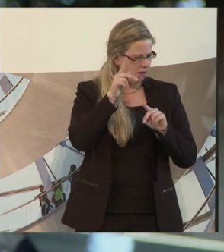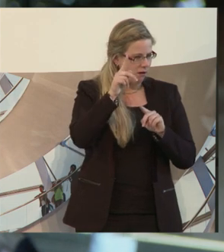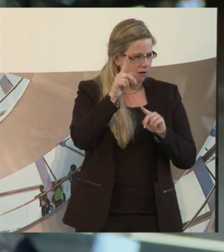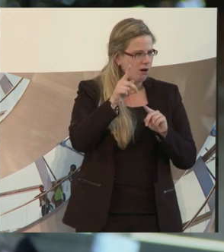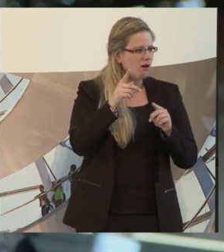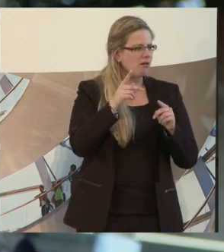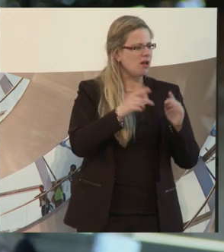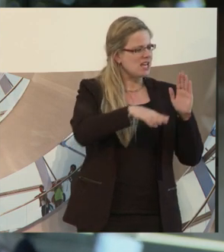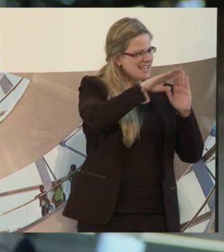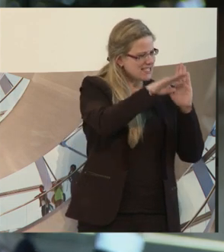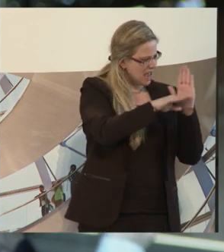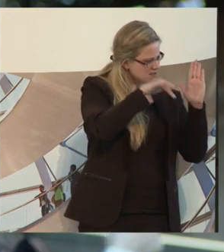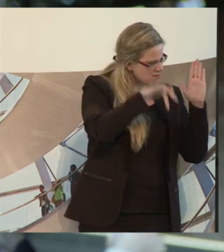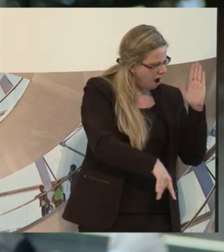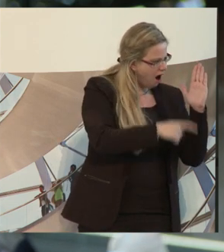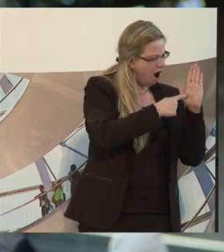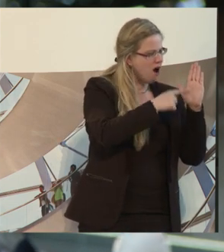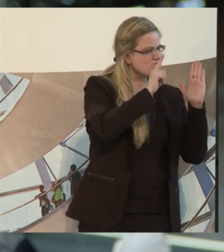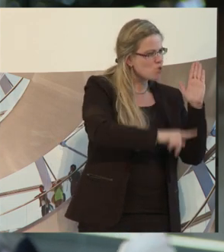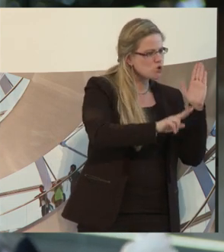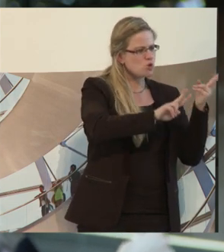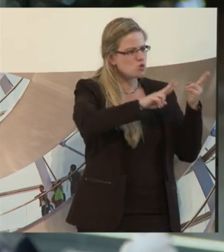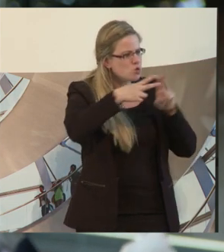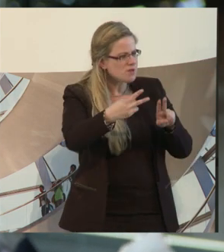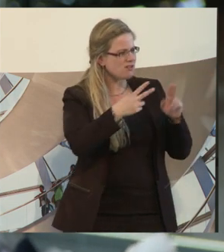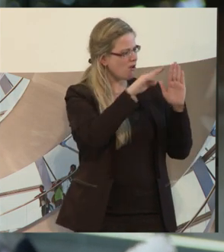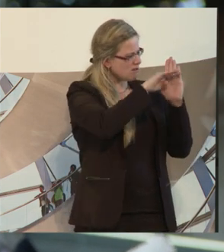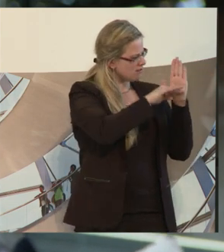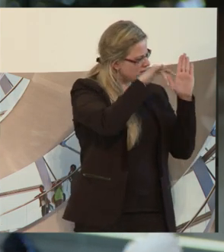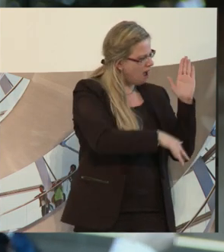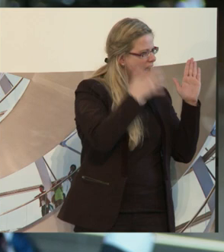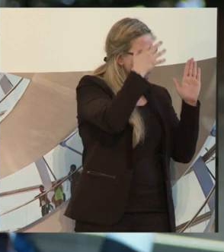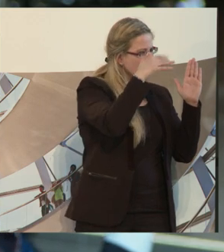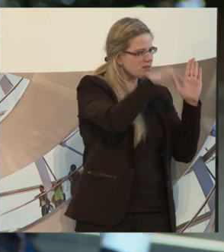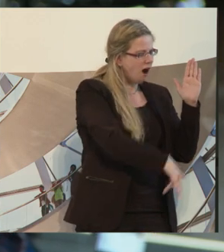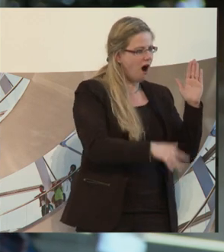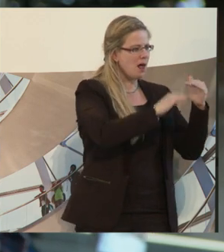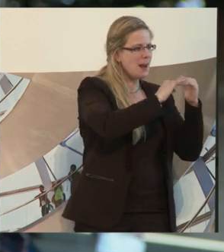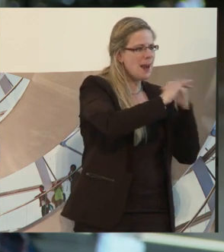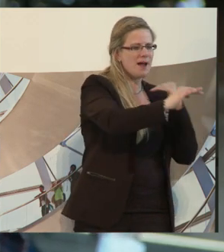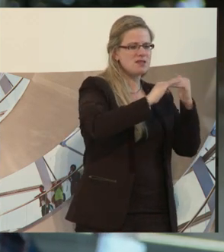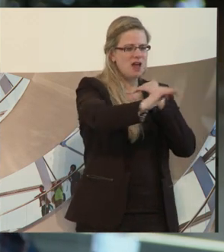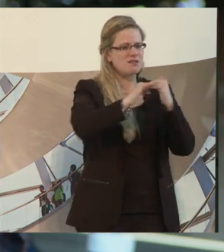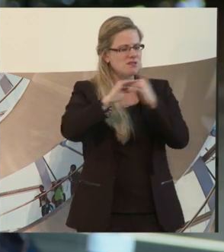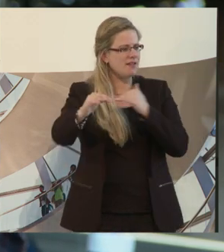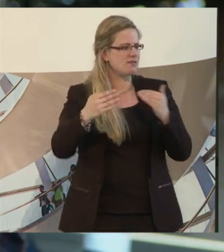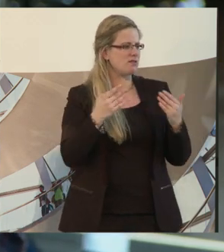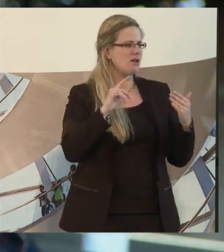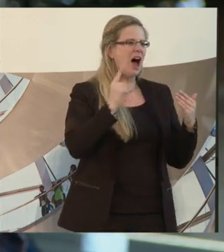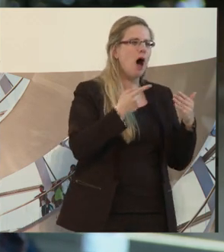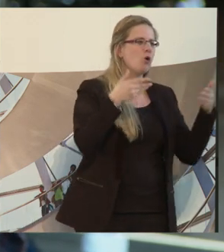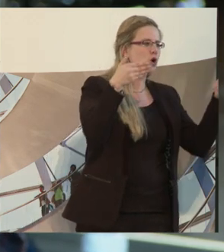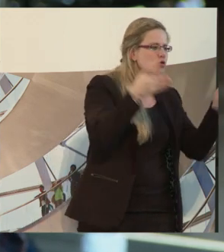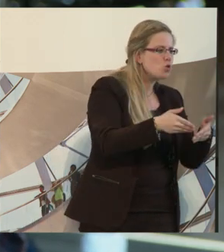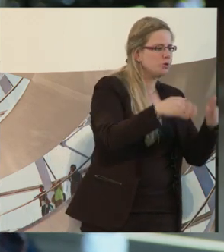Gesetze anwenden, da wo schon die es schon sind, die Länderverfassungen, auch das Grundgesetz, auch die